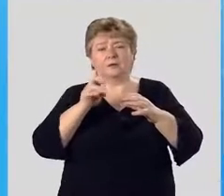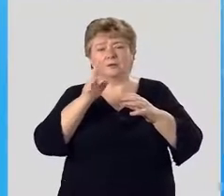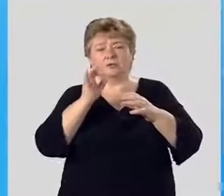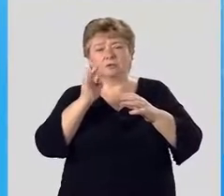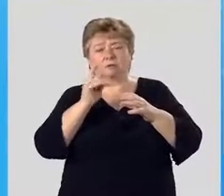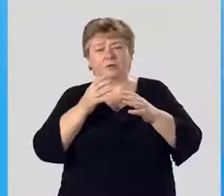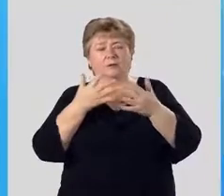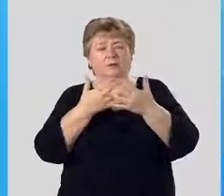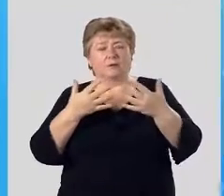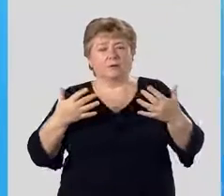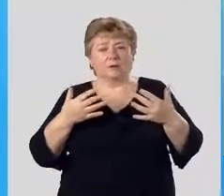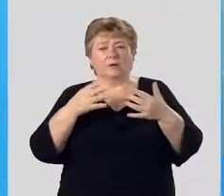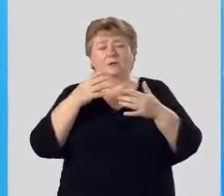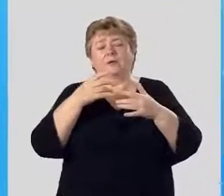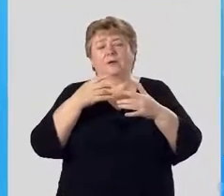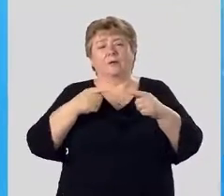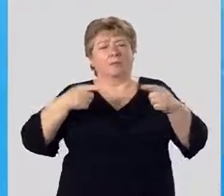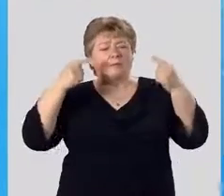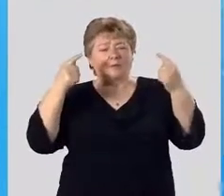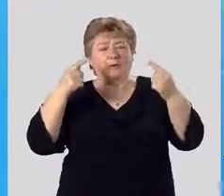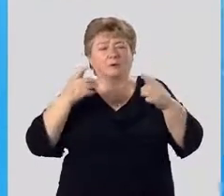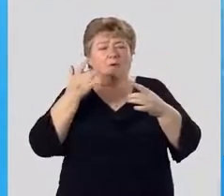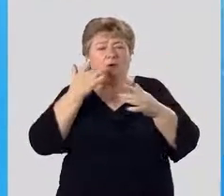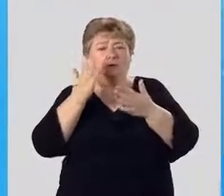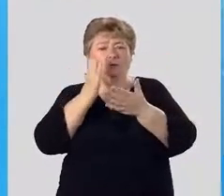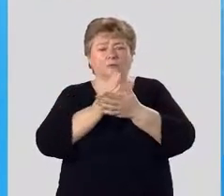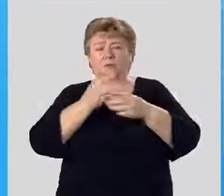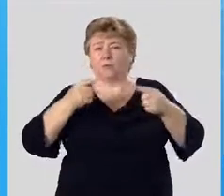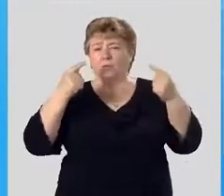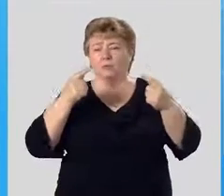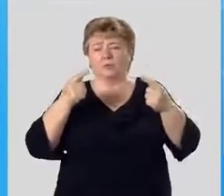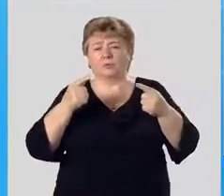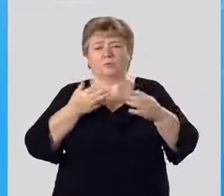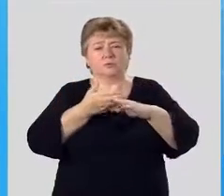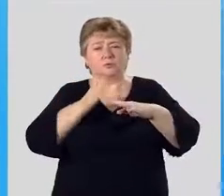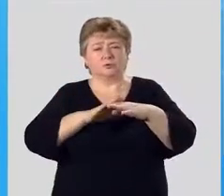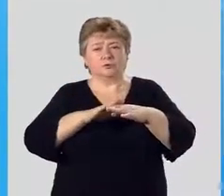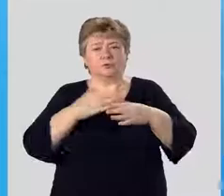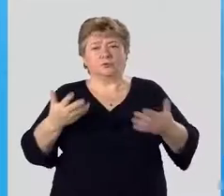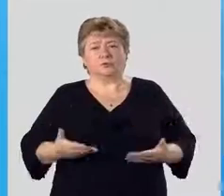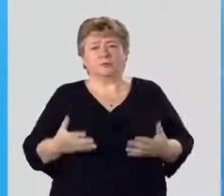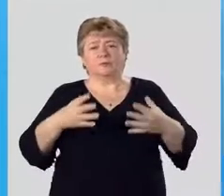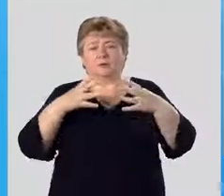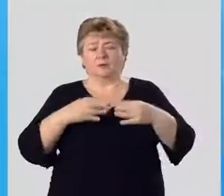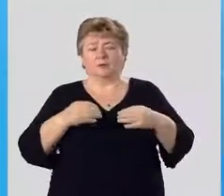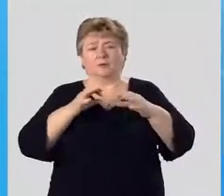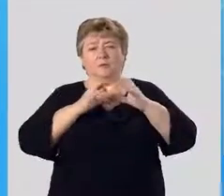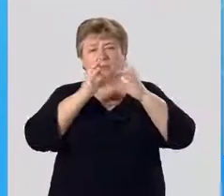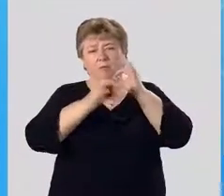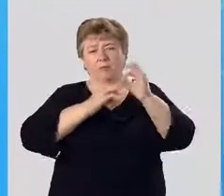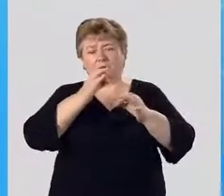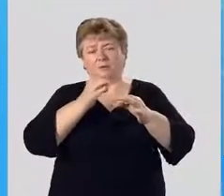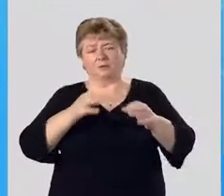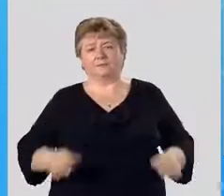экземпляр секвоядин дрона гигантского, который является самым крупным и самым тяжелым живым организмом на нашей планете.